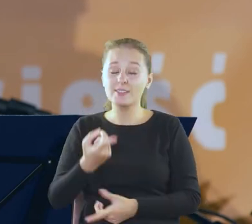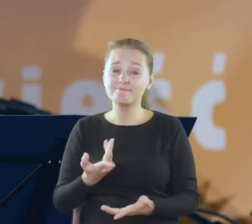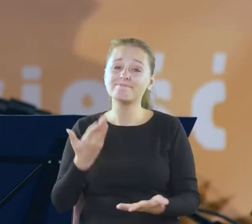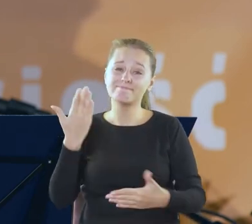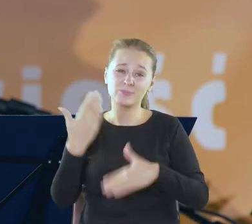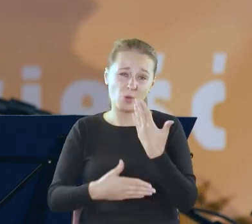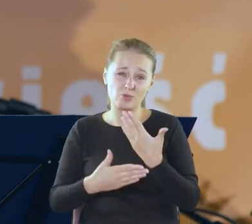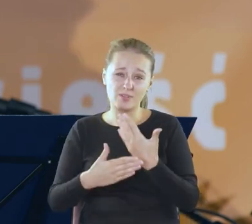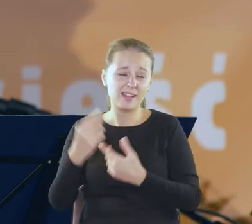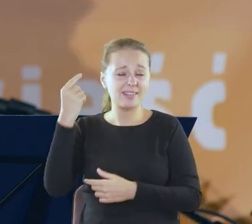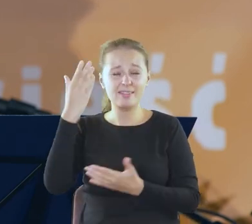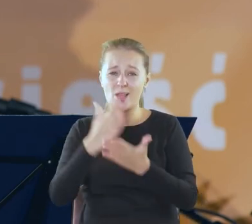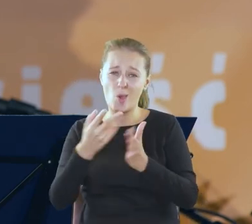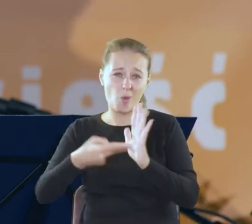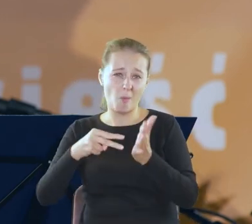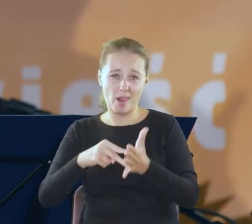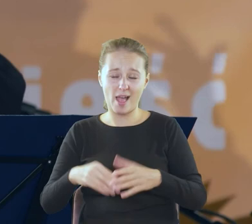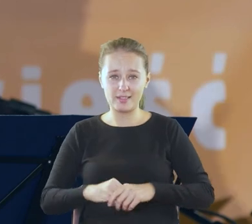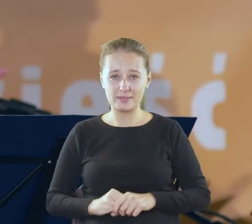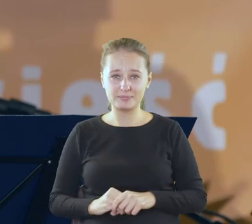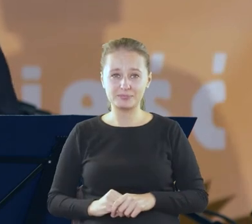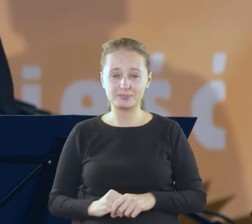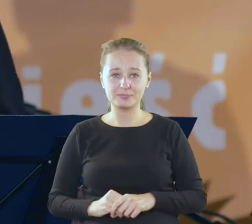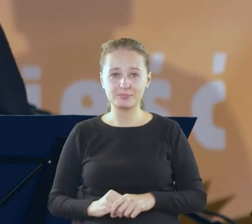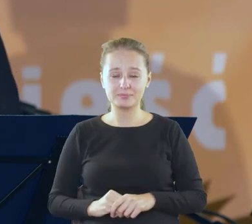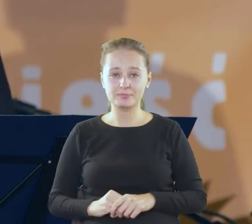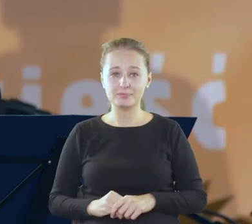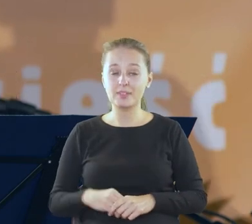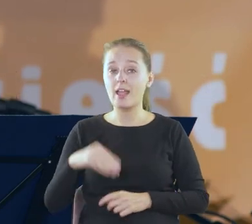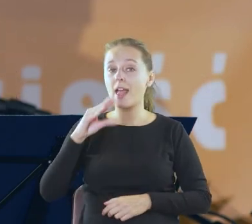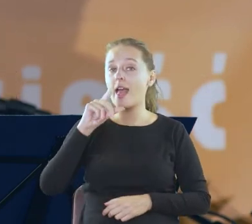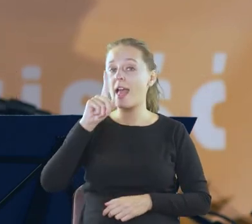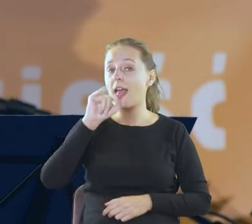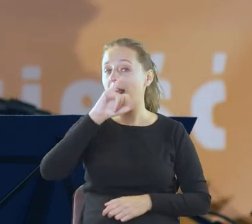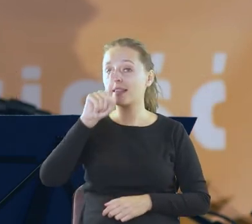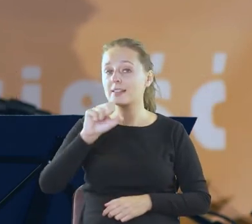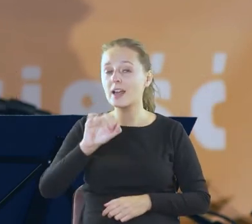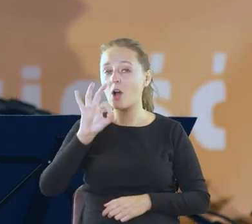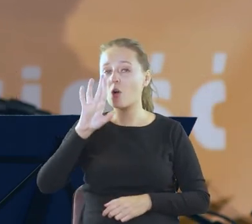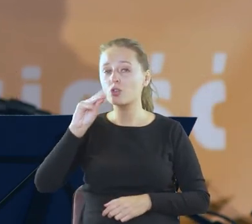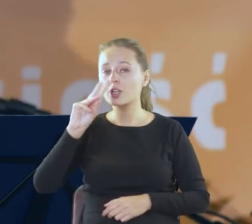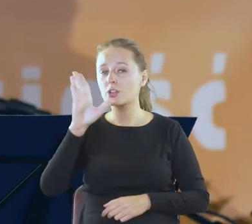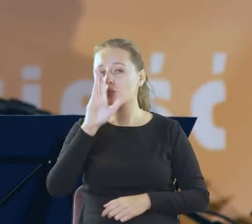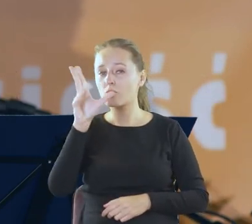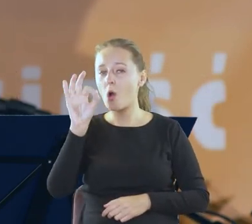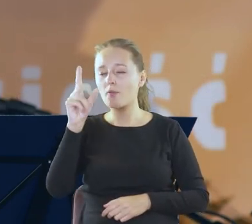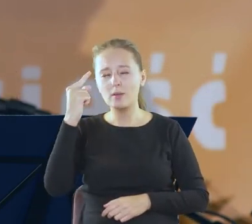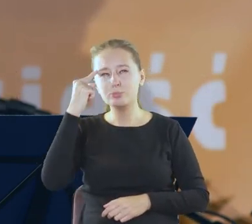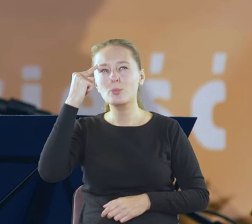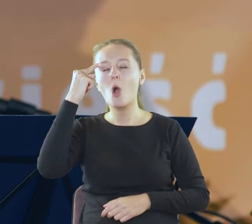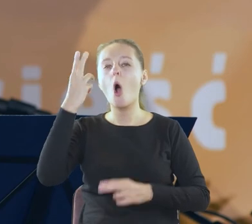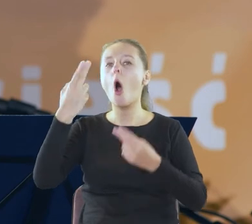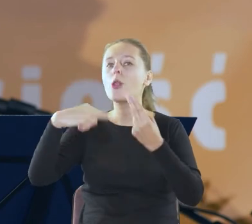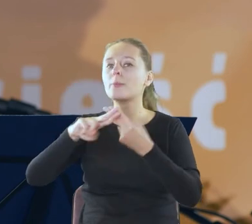tylko na zamiarze przypomina sobie Eliza Orzeszkowa swoją odpowiedź moja droga